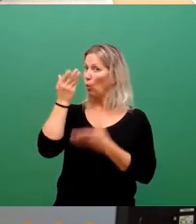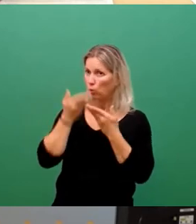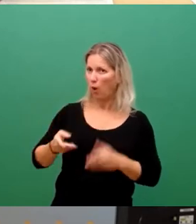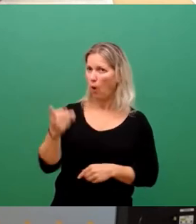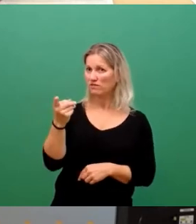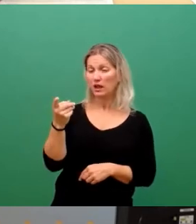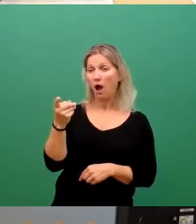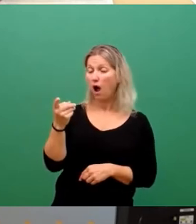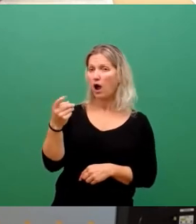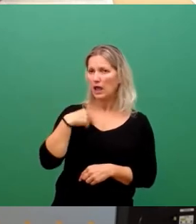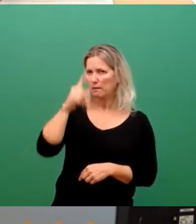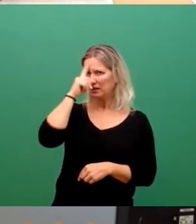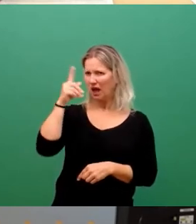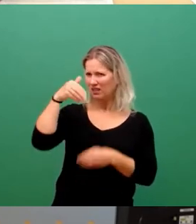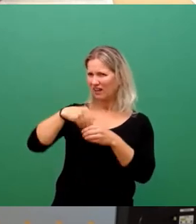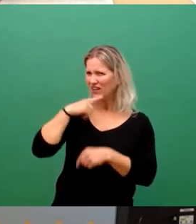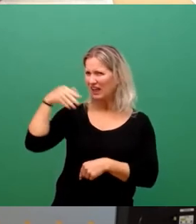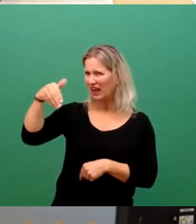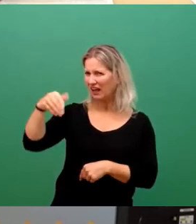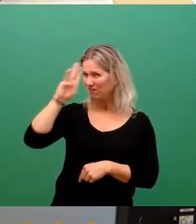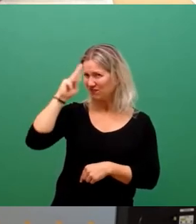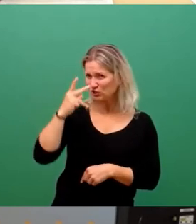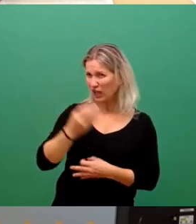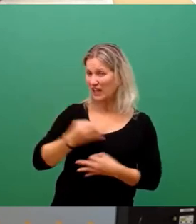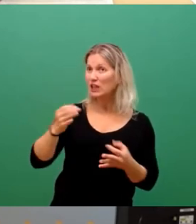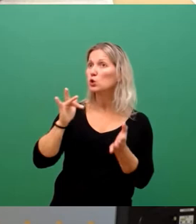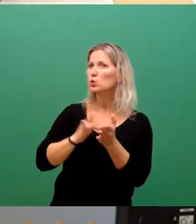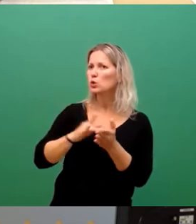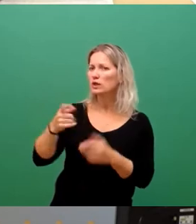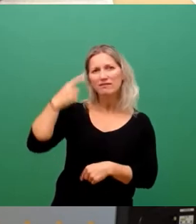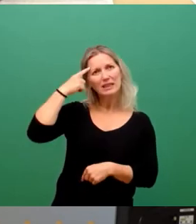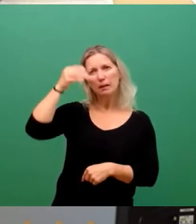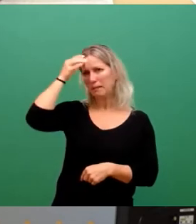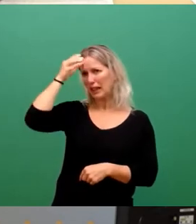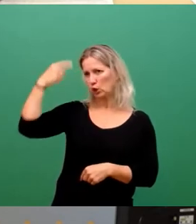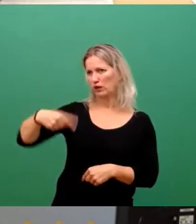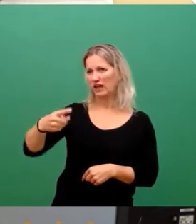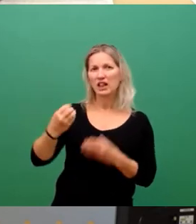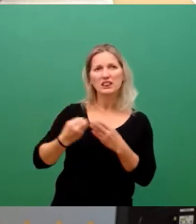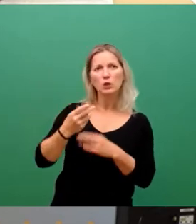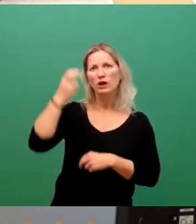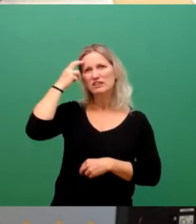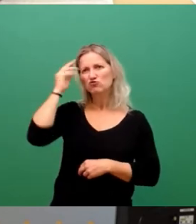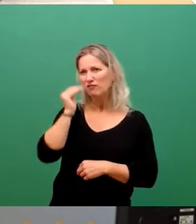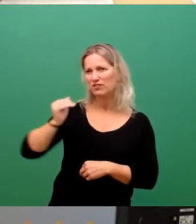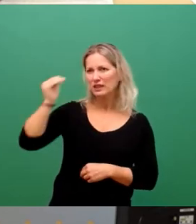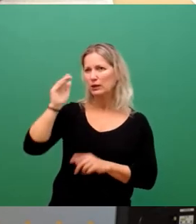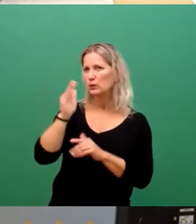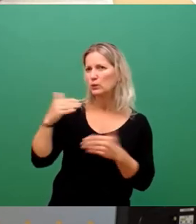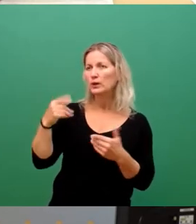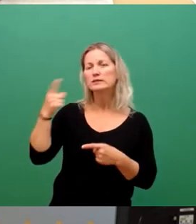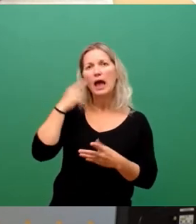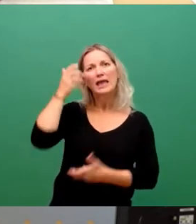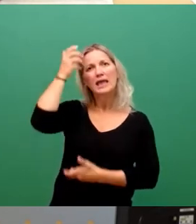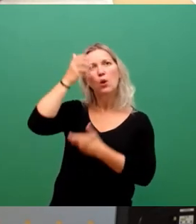festgestellt, viele von Ihnen verstehen es nicht. Ihnen fehlt schlichtweg teilweise Bildung, Ihnen fehlt naturwissenschaftliches Know-how, Sie ersetzen Ideologie durch